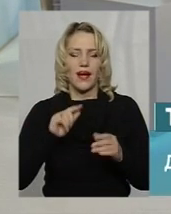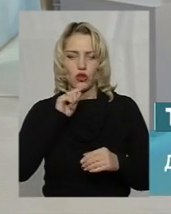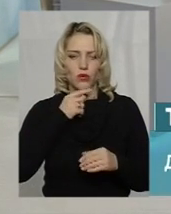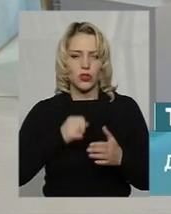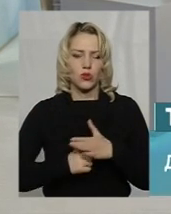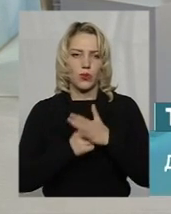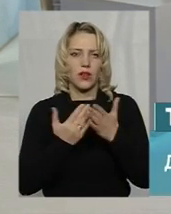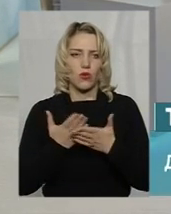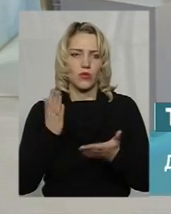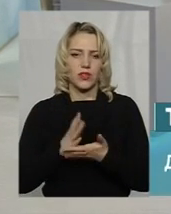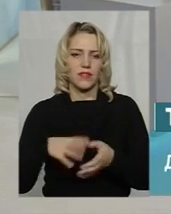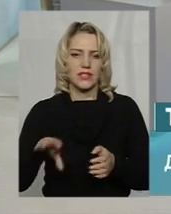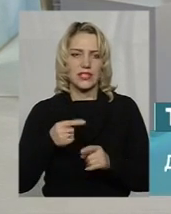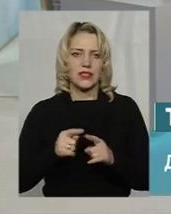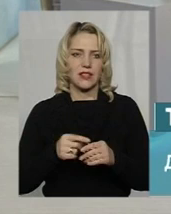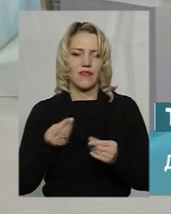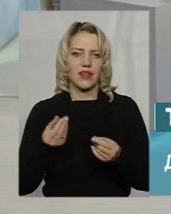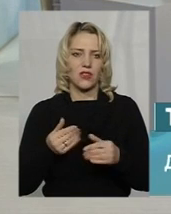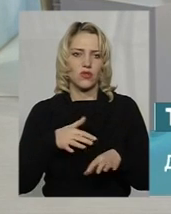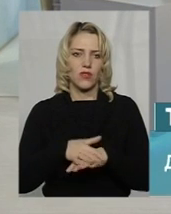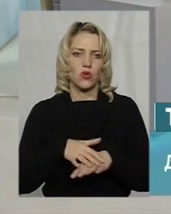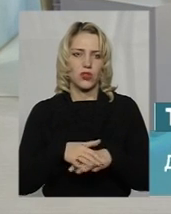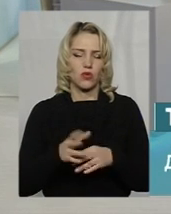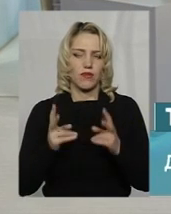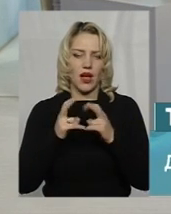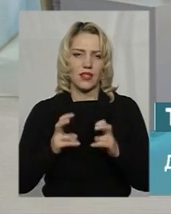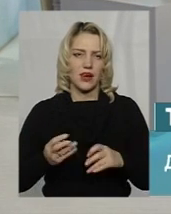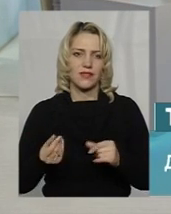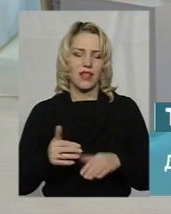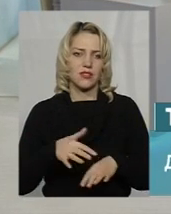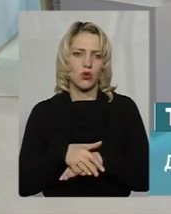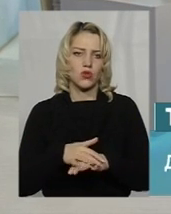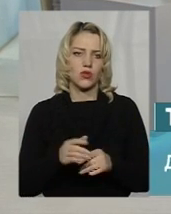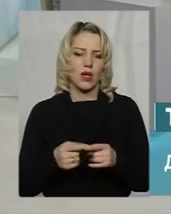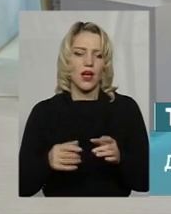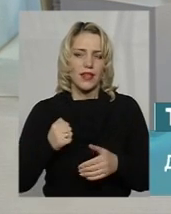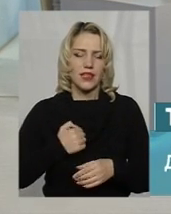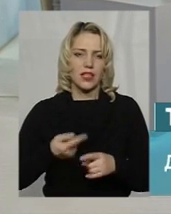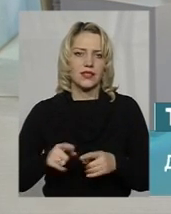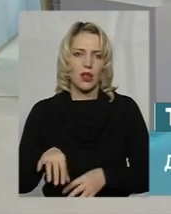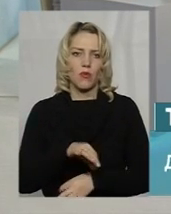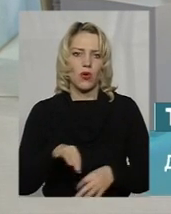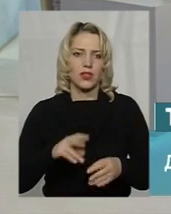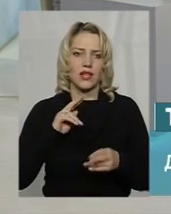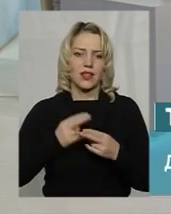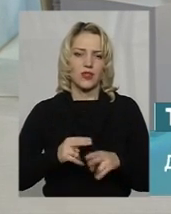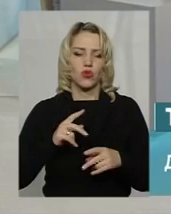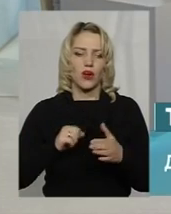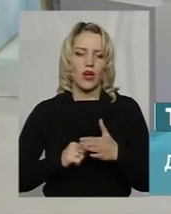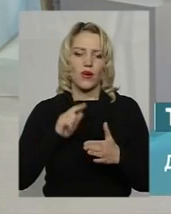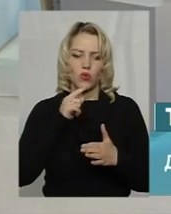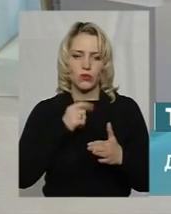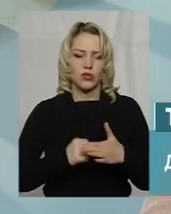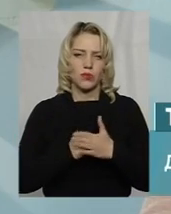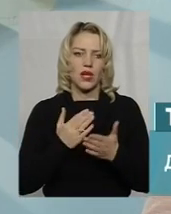якому є всі ці фінансові розрахунки, аналіз фінансових розрахунків проєктів. На жаль, цей проєкт, цей техніко-економічне обґрунтування, воно не є